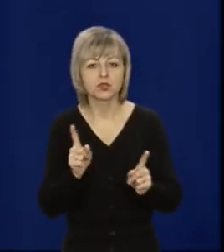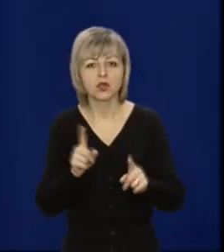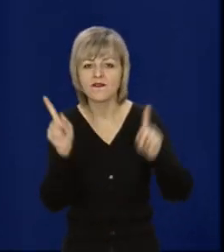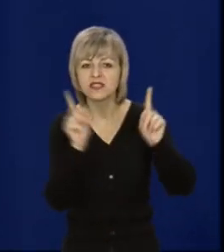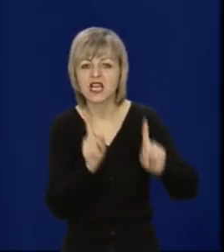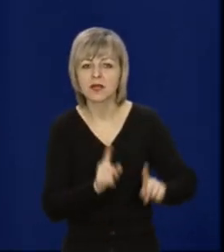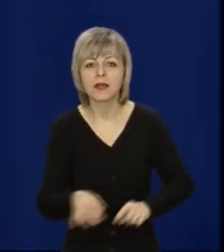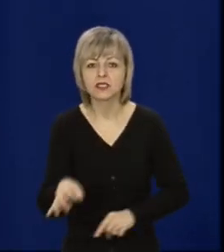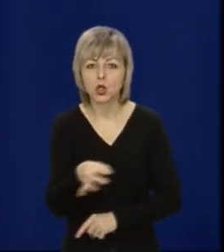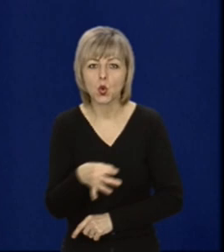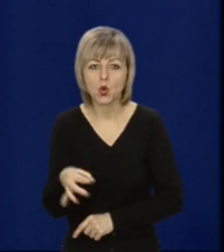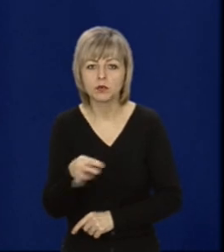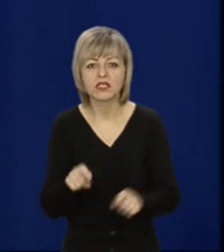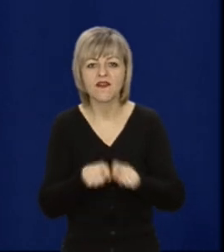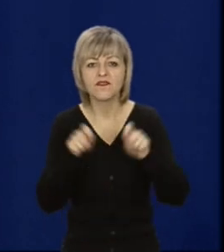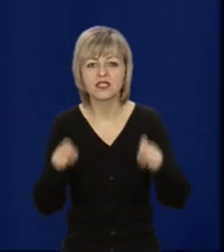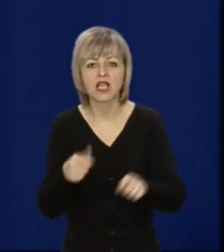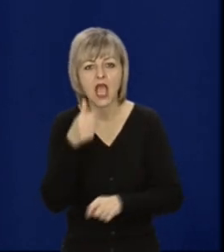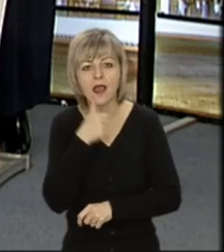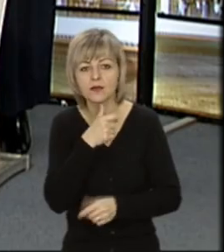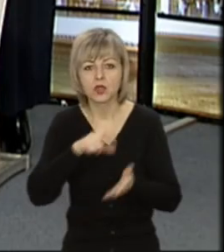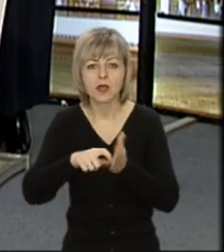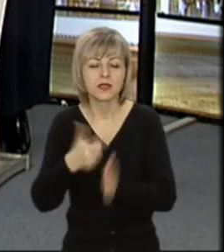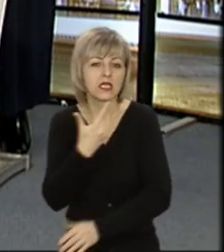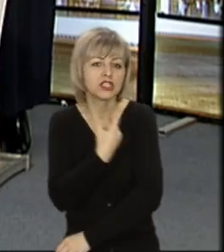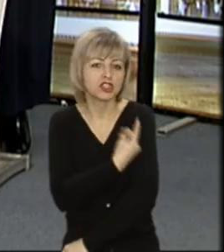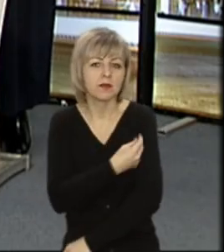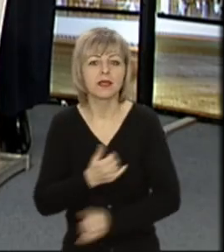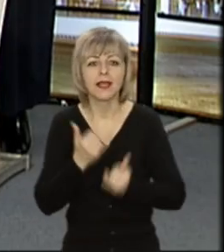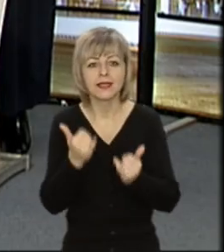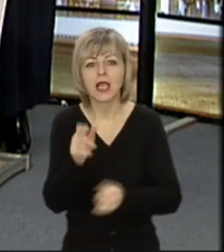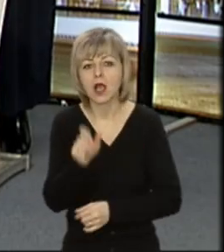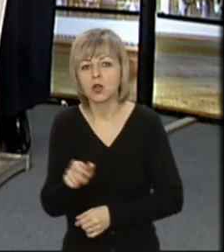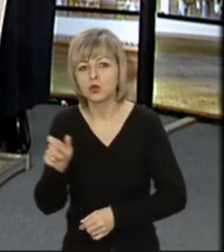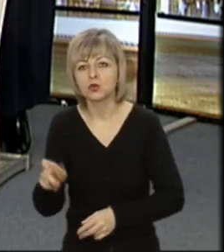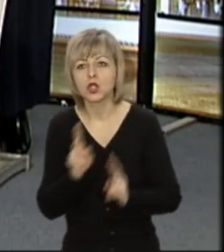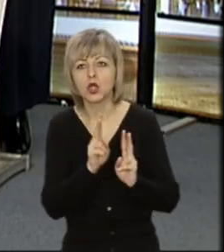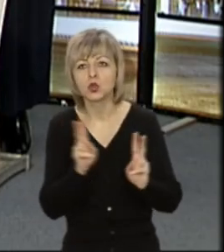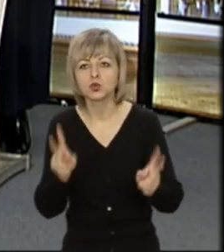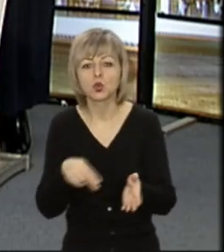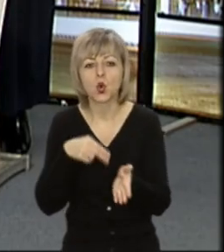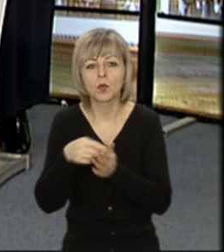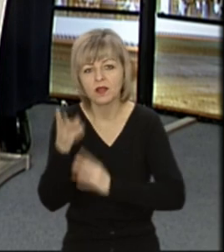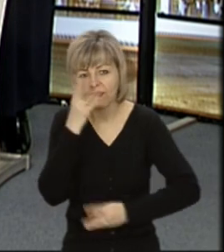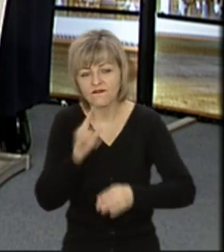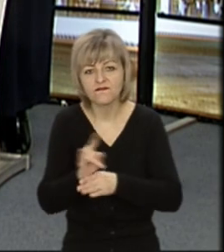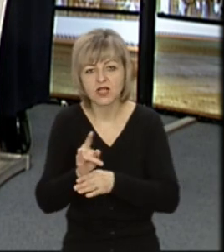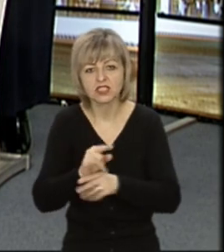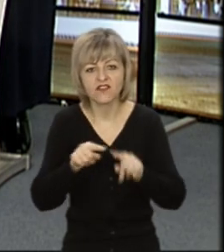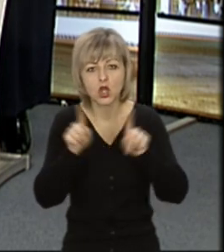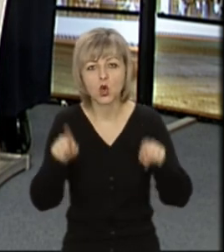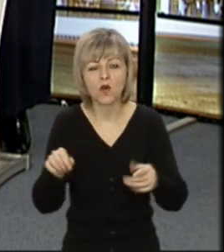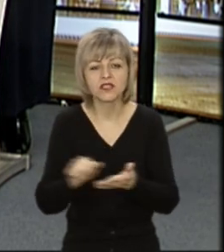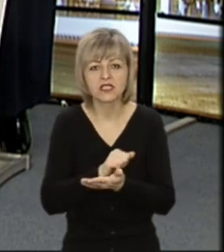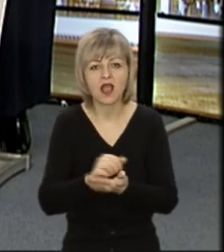Закарпатській області відкрили анонімний кабінет щеплення для тих людей, які купили фальшивий ковід-сертифікат,